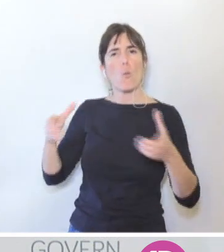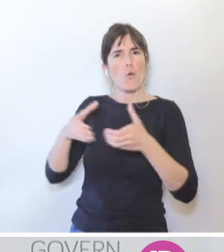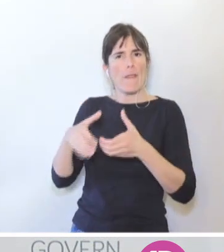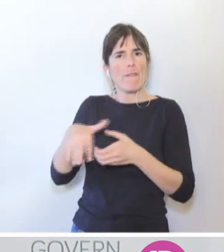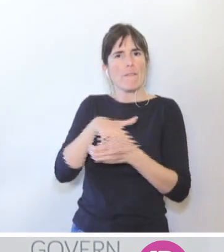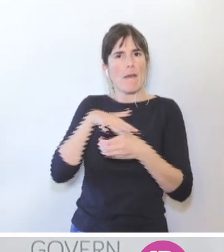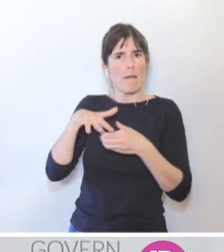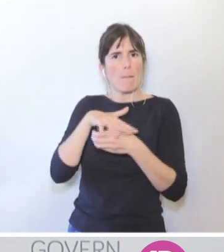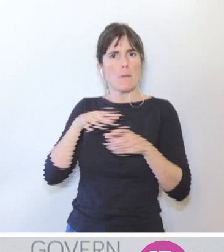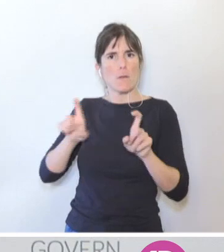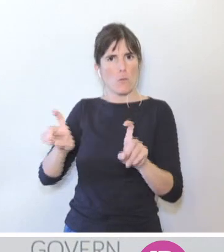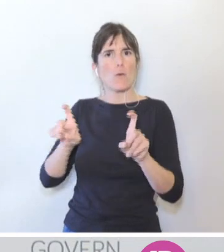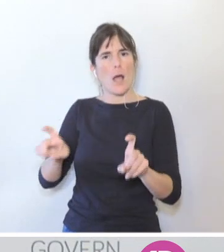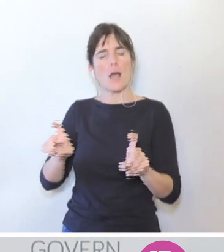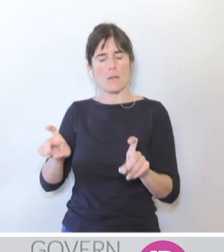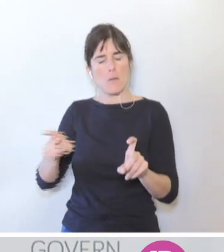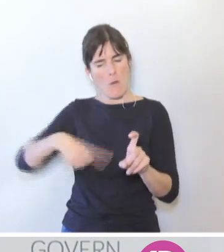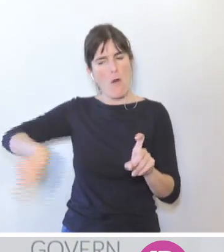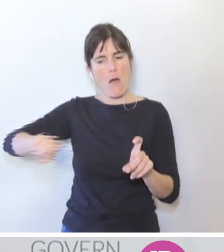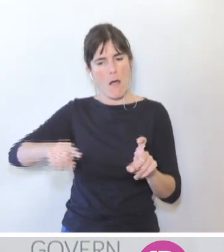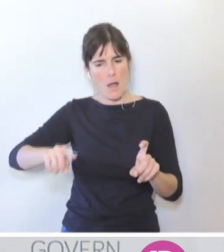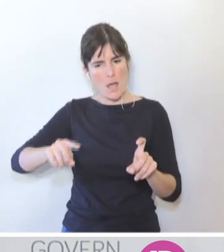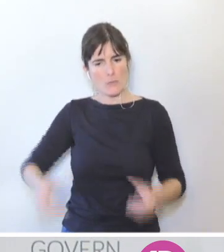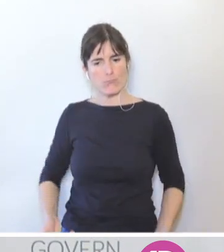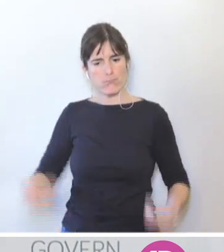sense cap tipus de dubte ni un. Tindrà el paper, però quan toca.